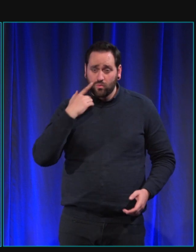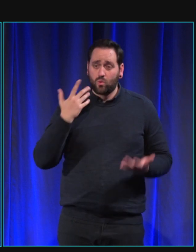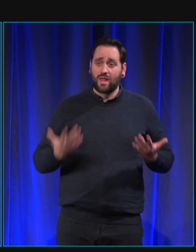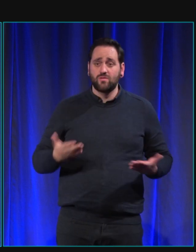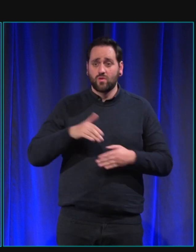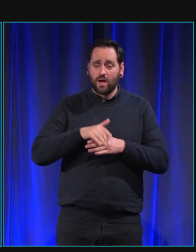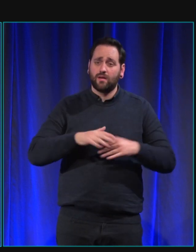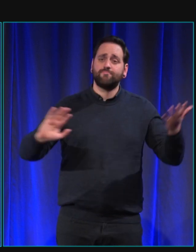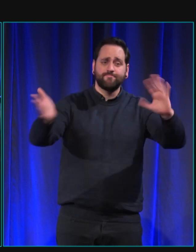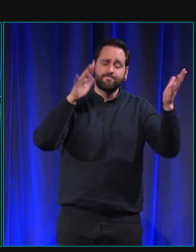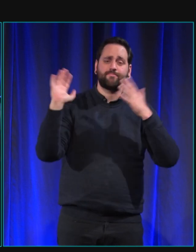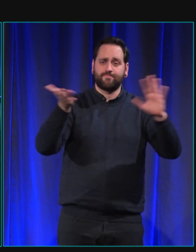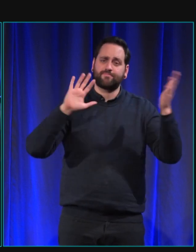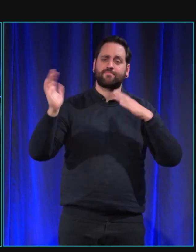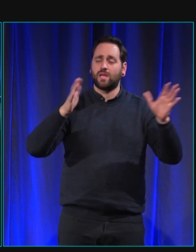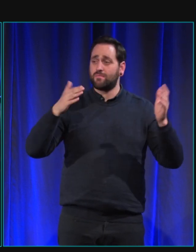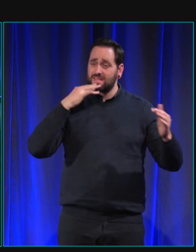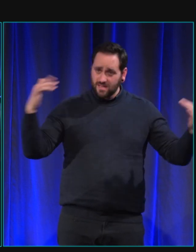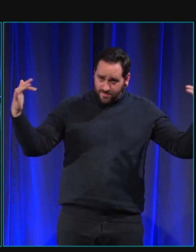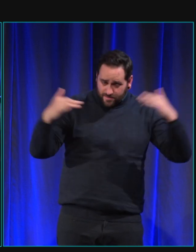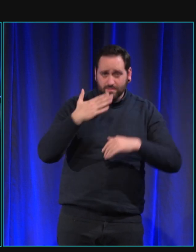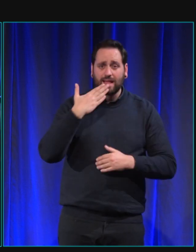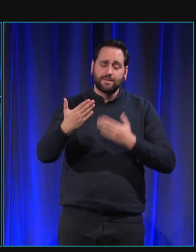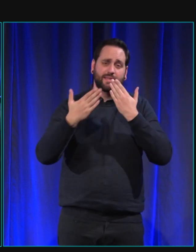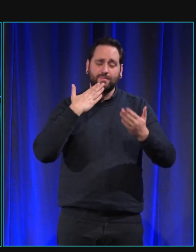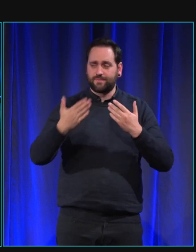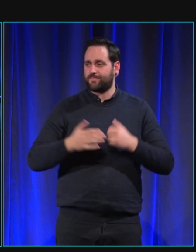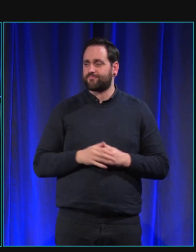d'être venus si nombreux merci Merci.